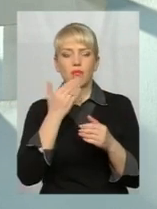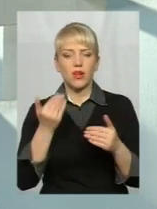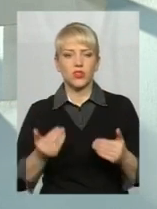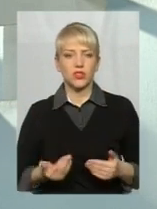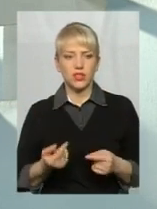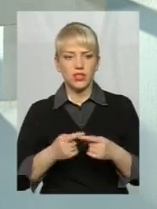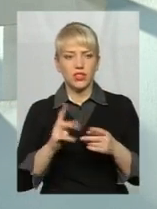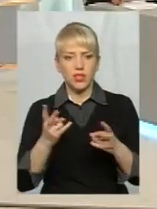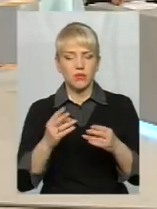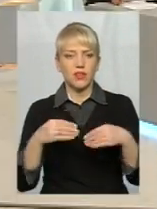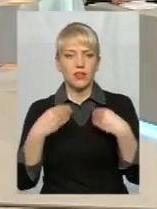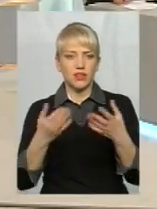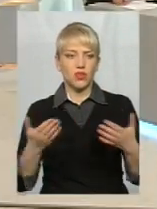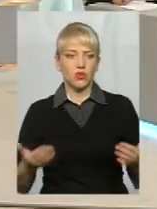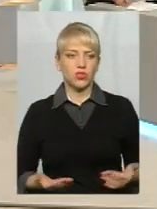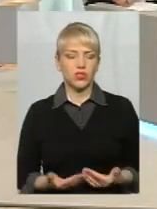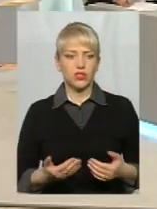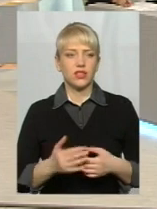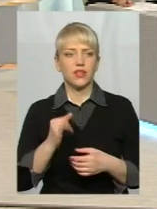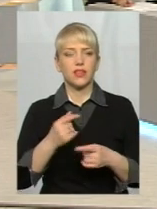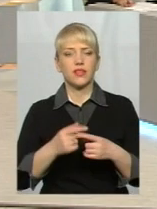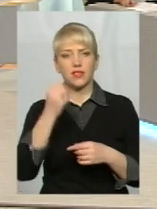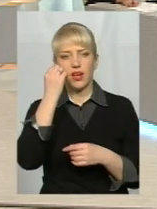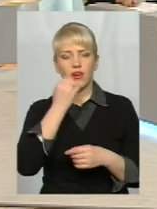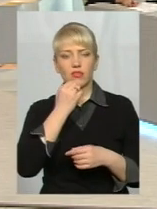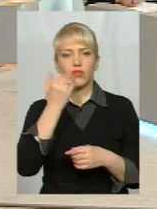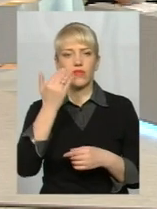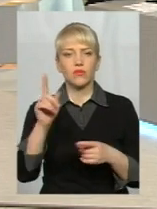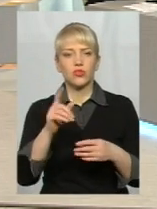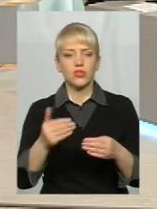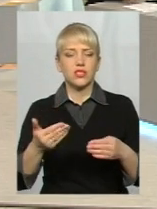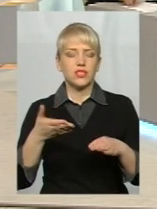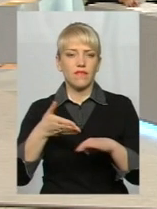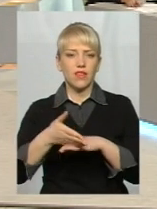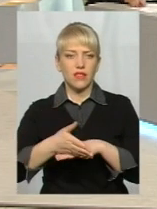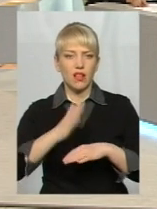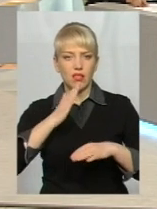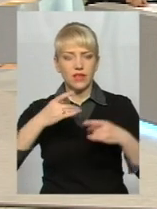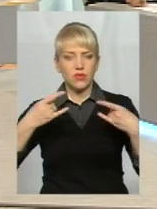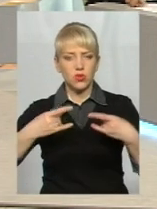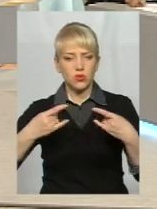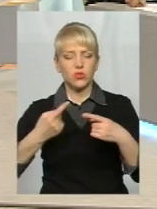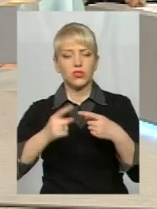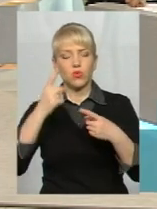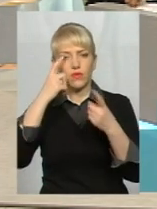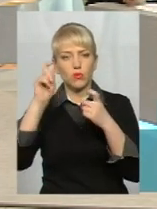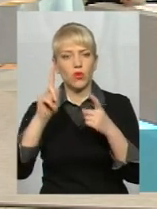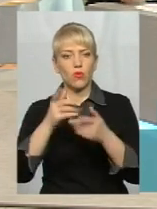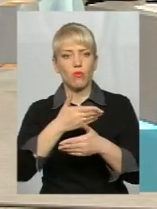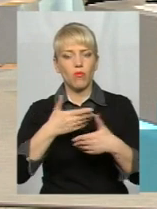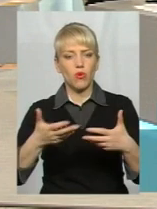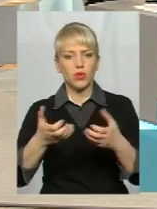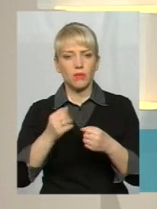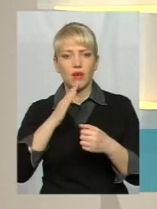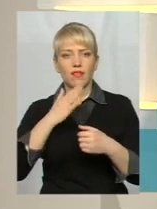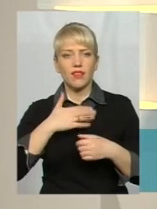в житті це дати. Дякую, пані Світлана, пані Наталі, за те, що завітали у студію, за ту інформацію, яку ми сьогодні отримали, а нашим